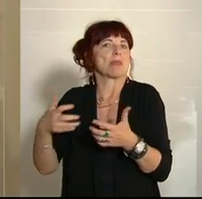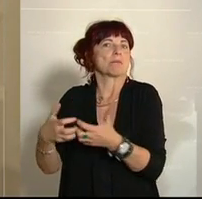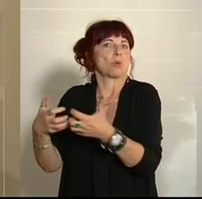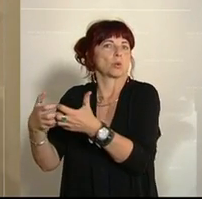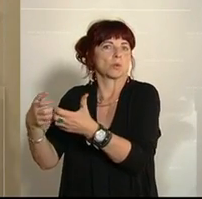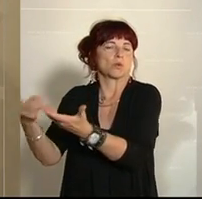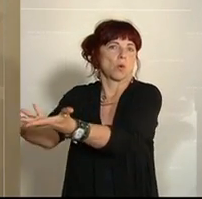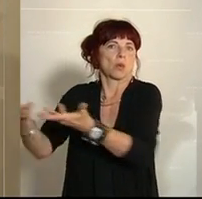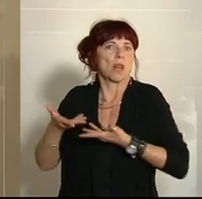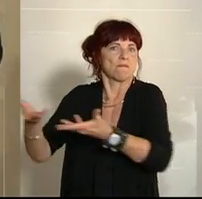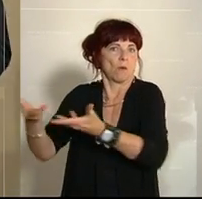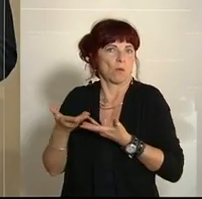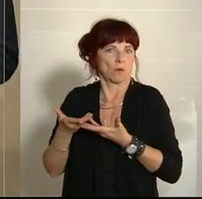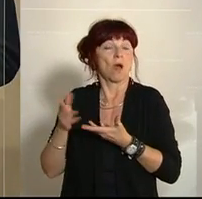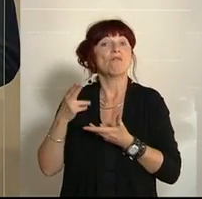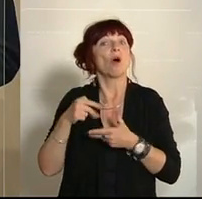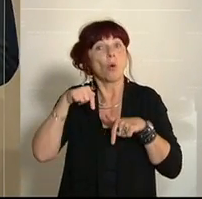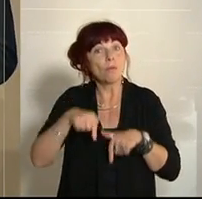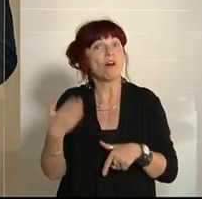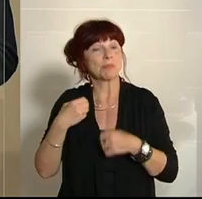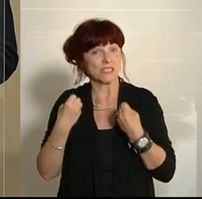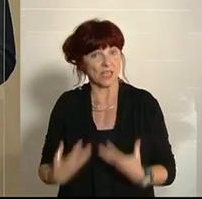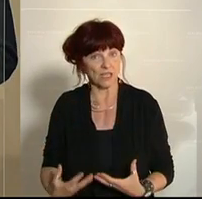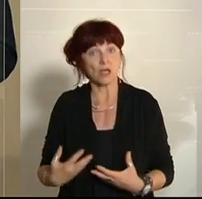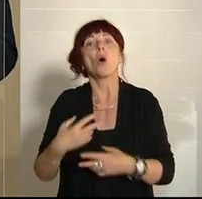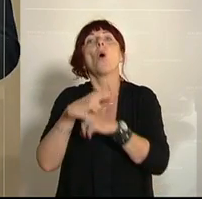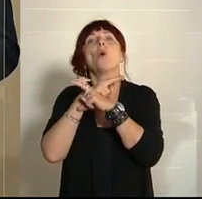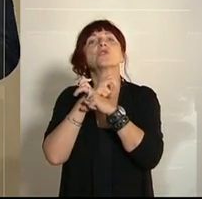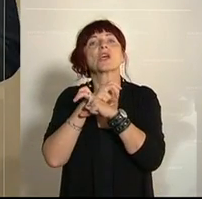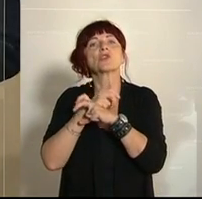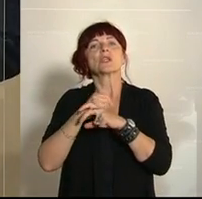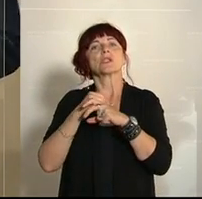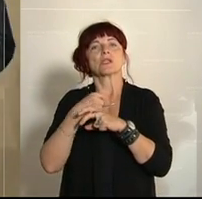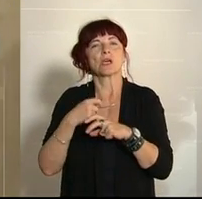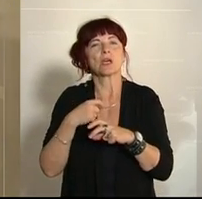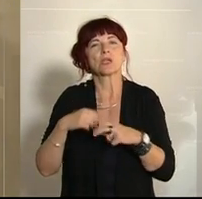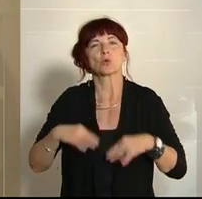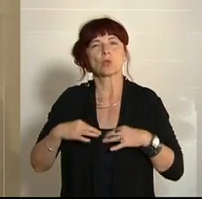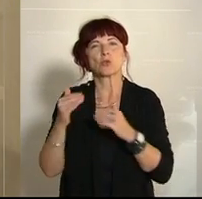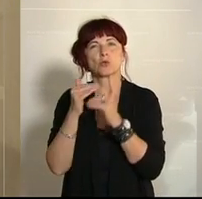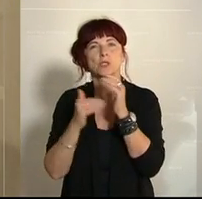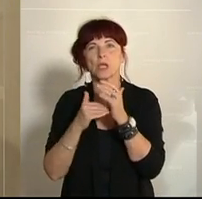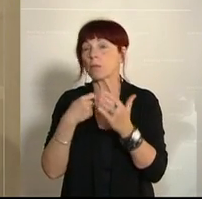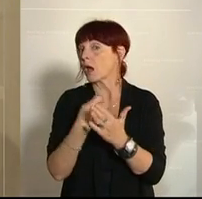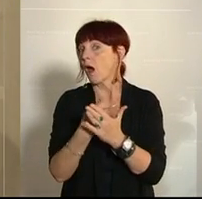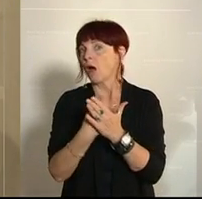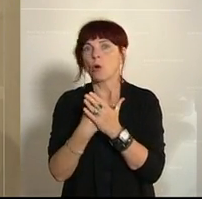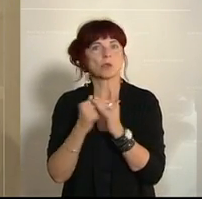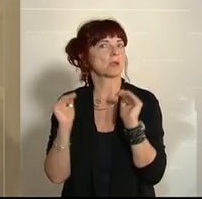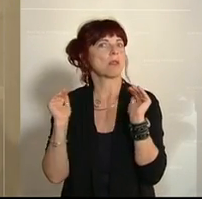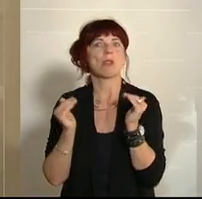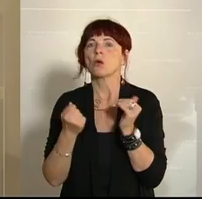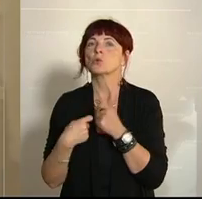diesem Bereich gegeben? Weil der Kostendruck in den europäischen Gesundheitssystemen in den letzten Jahrzehnten sukzessive gestiegen ist und eine Produktion in Europa